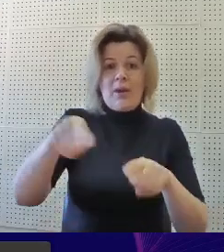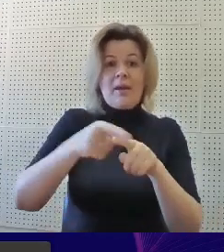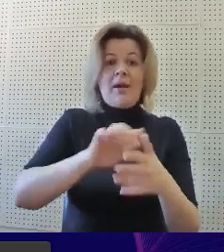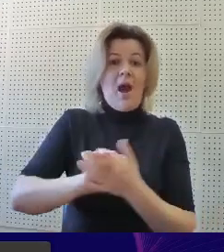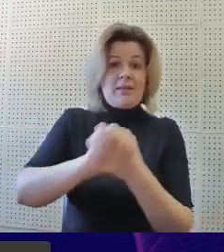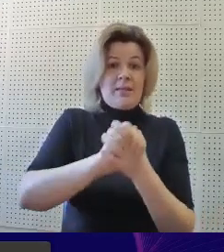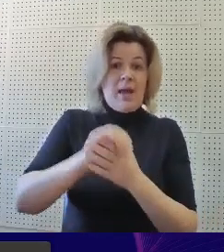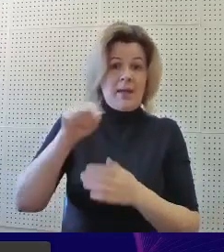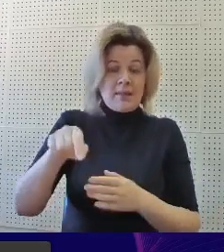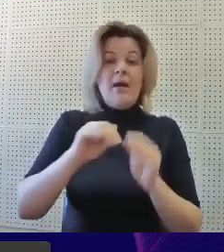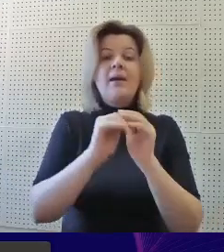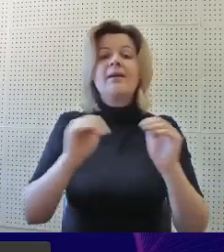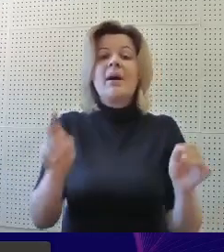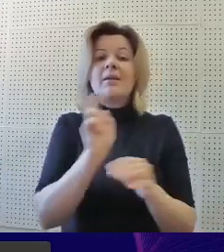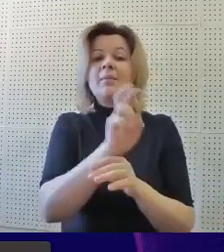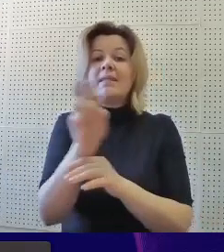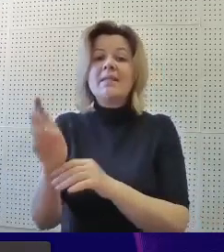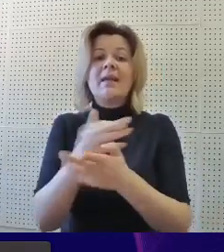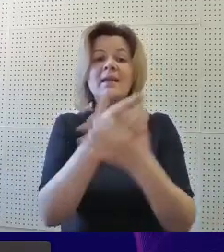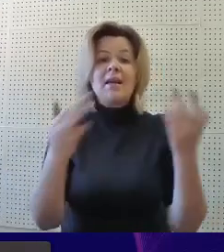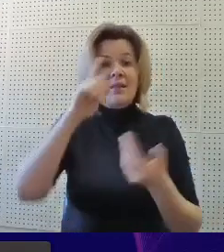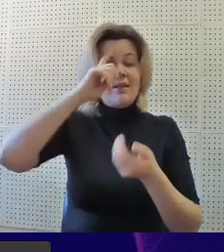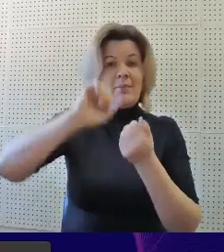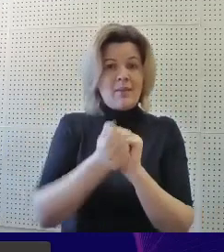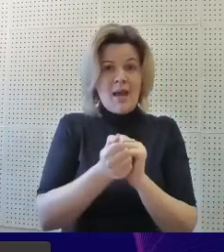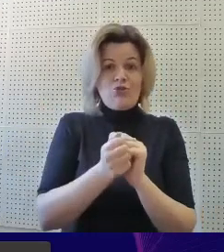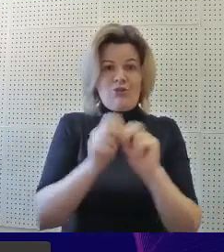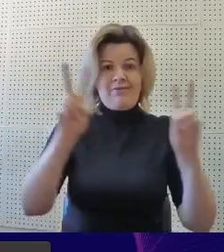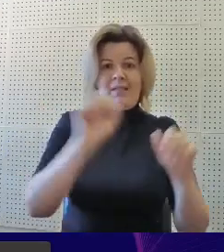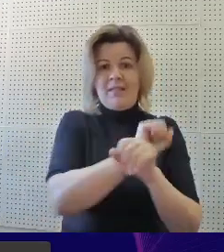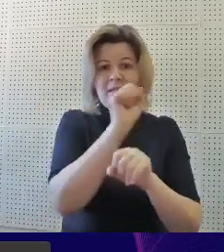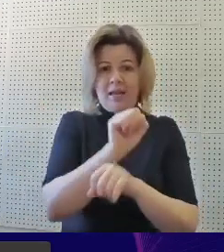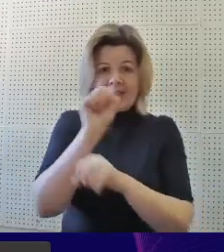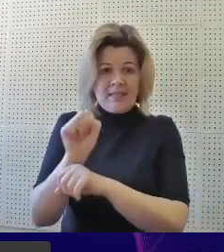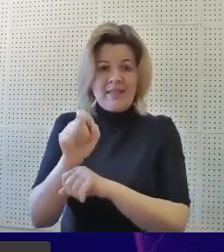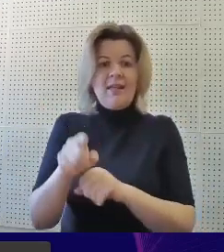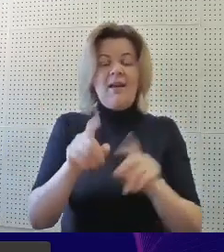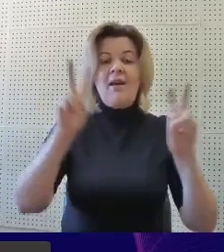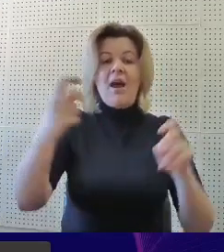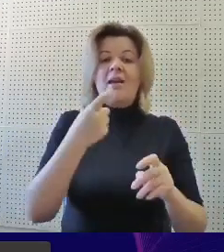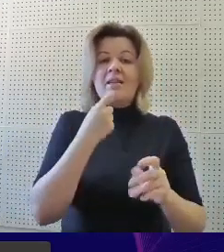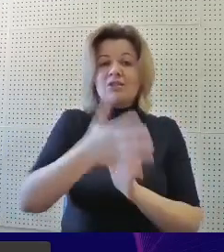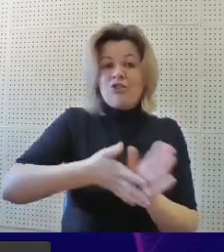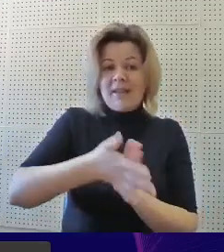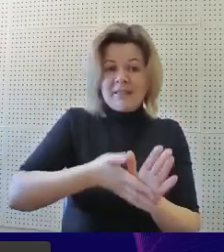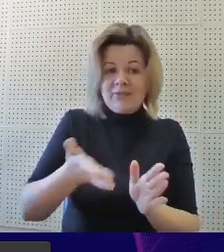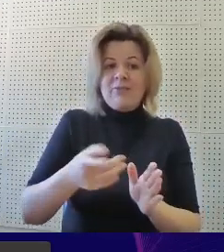территории ассоциации. Ребята посетили несколько запоминающихся станций, язык жестов,